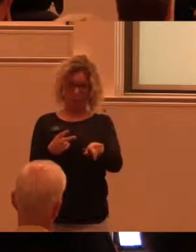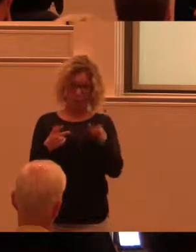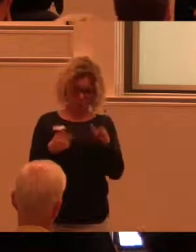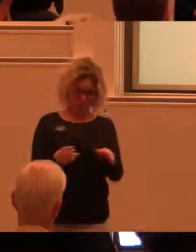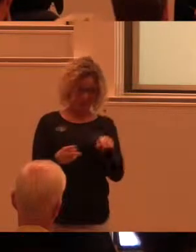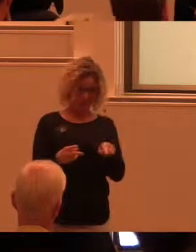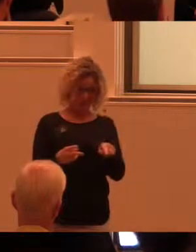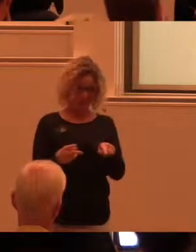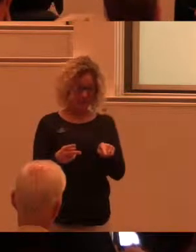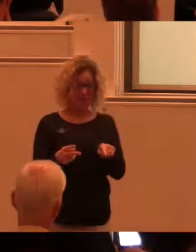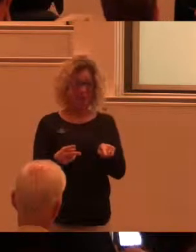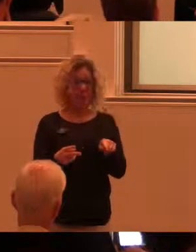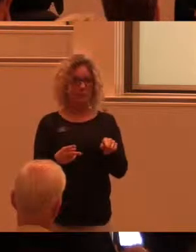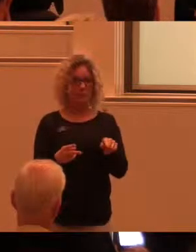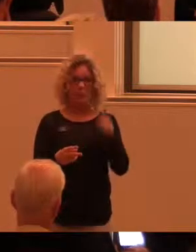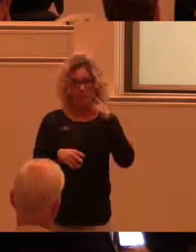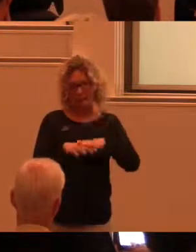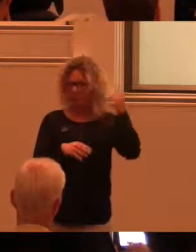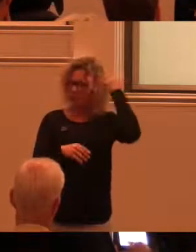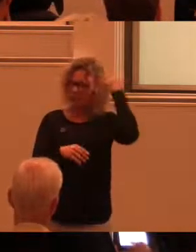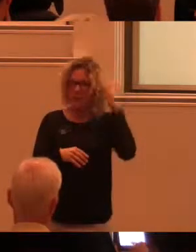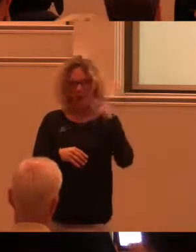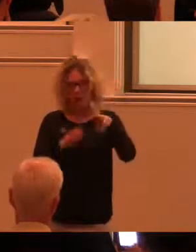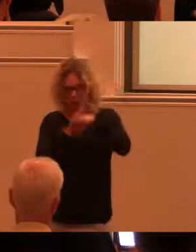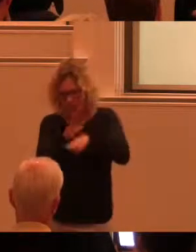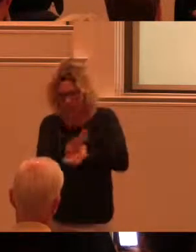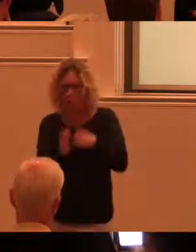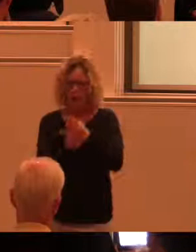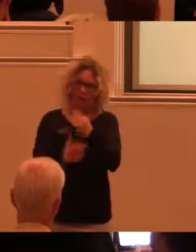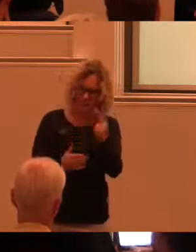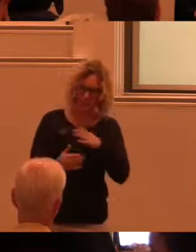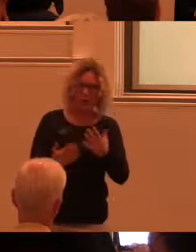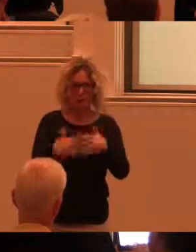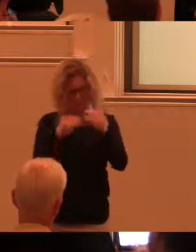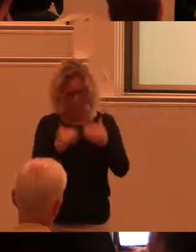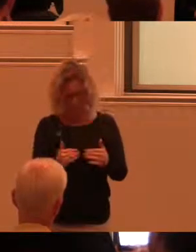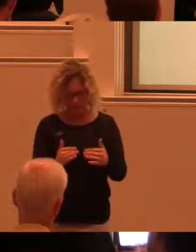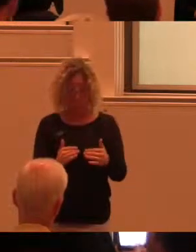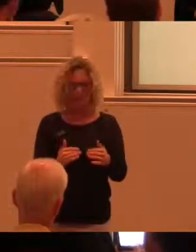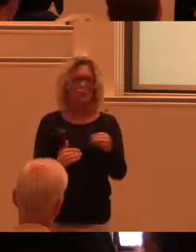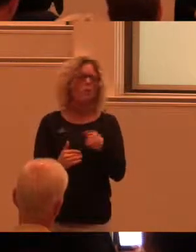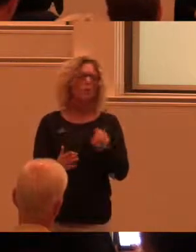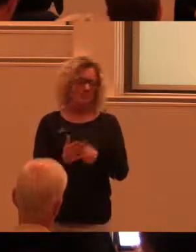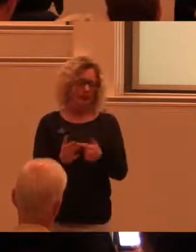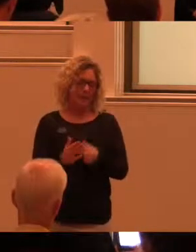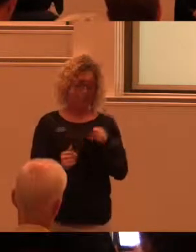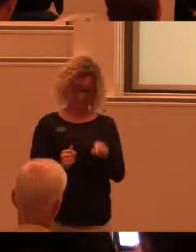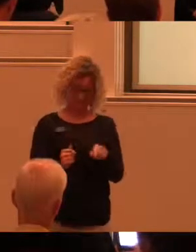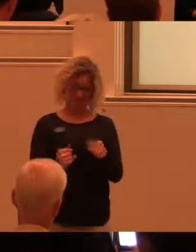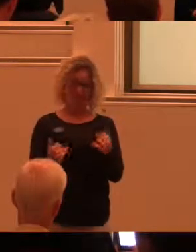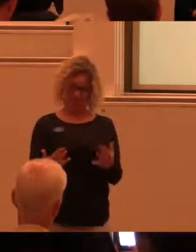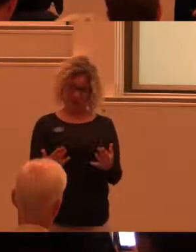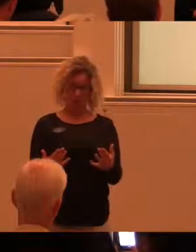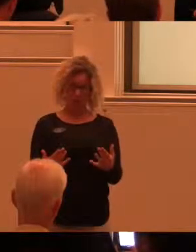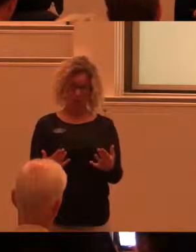mot bakgrund av konventionen om rättigheter för personer med funktionsnedsättning så menar jag att där kan vi idag